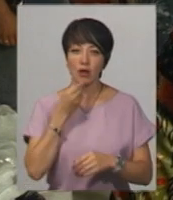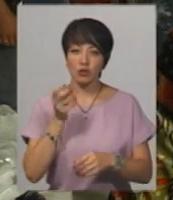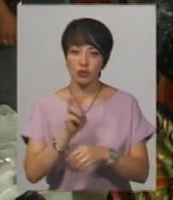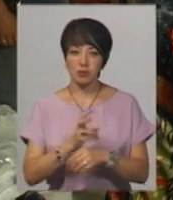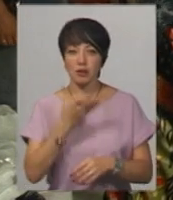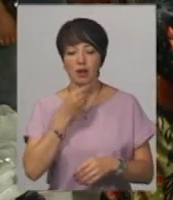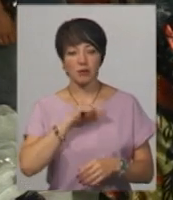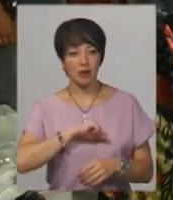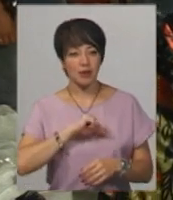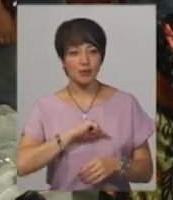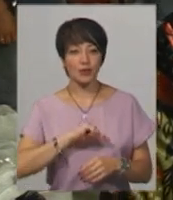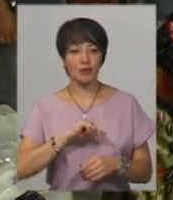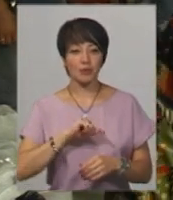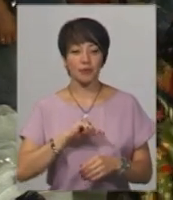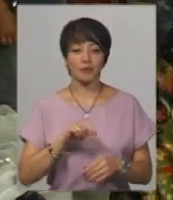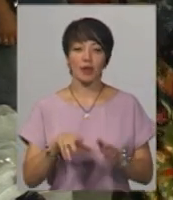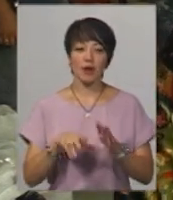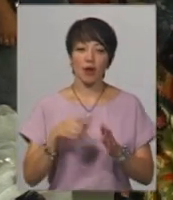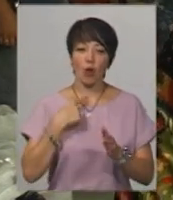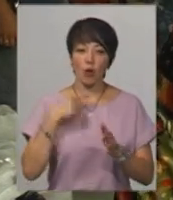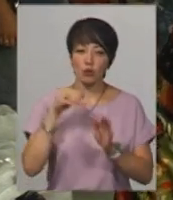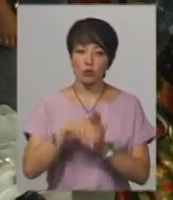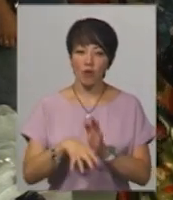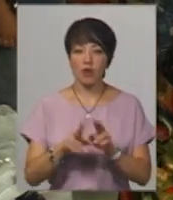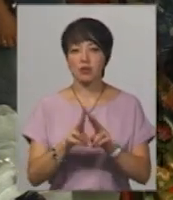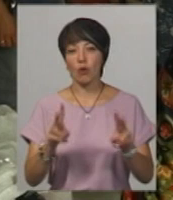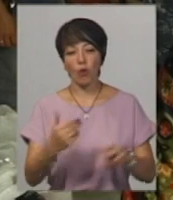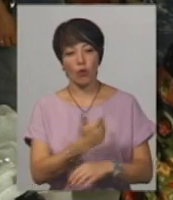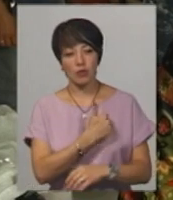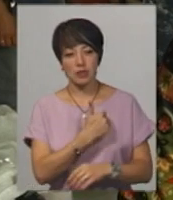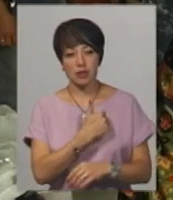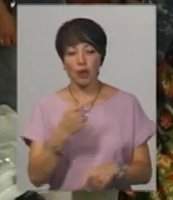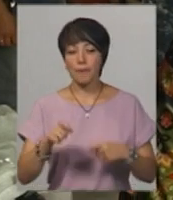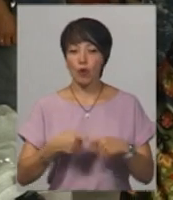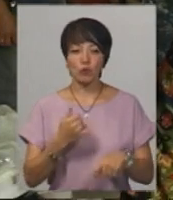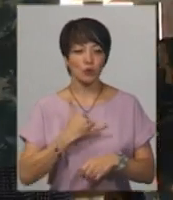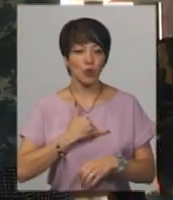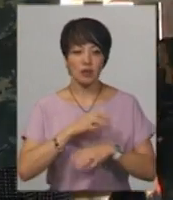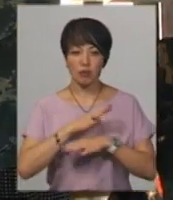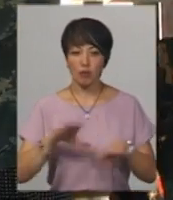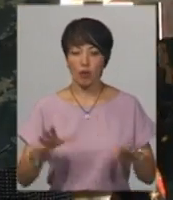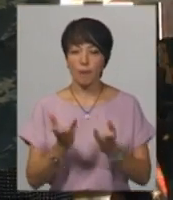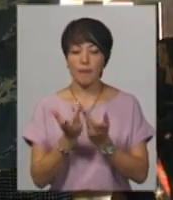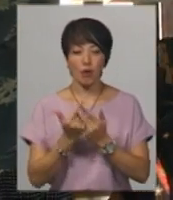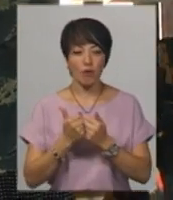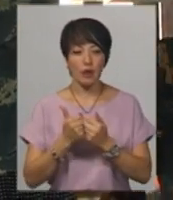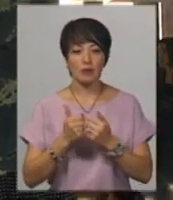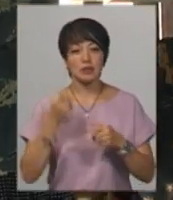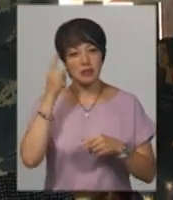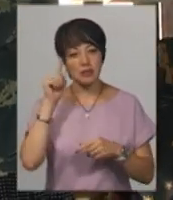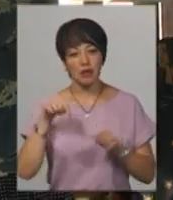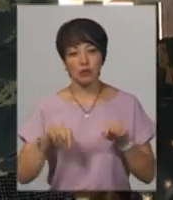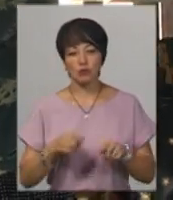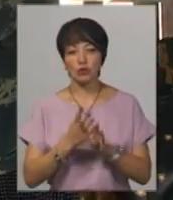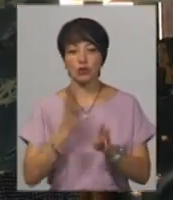з гарним настроєм, голосували за того, за кого вони хотіли. Порушень нас не було. Ми порахували, ми знали, що тут же